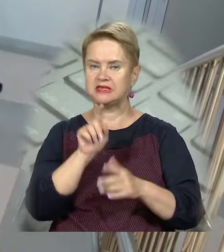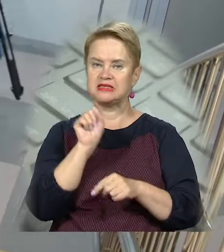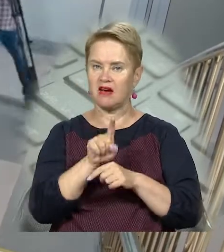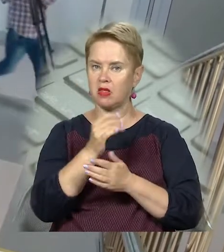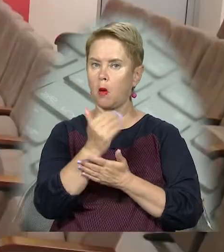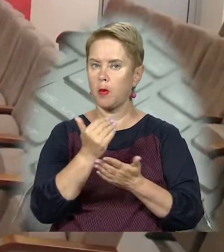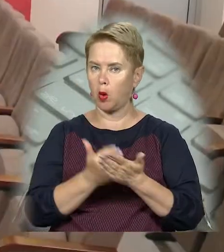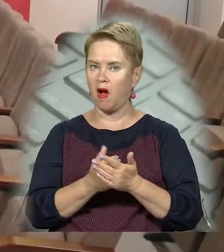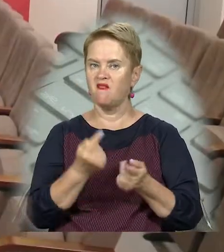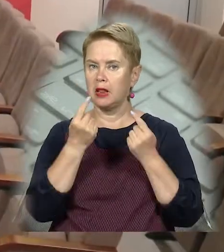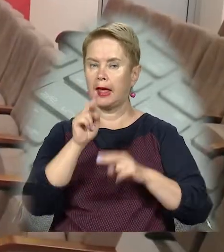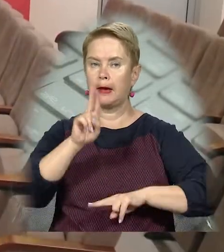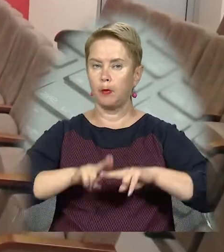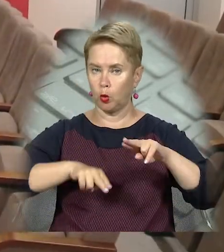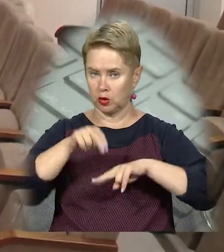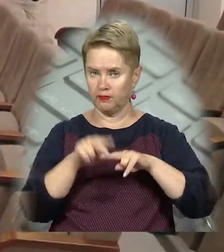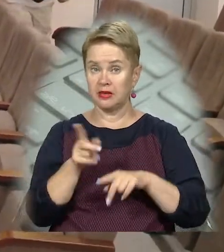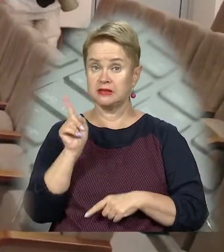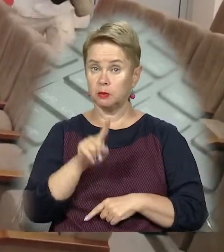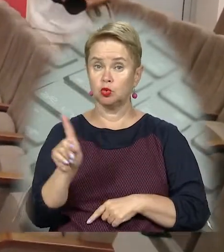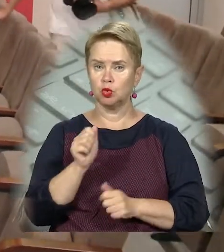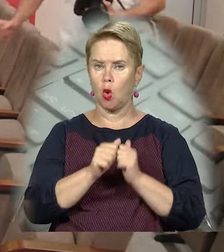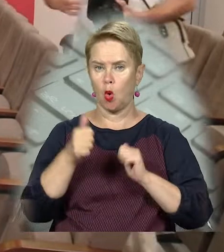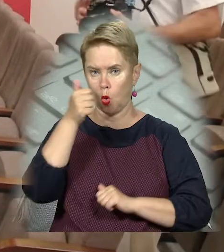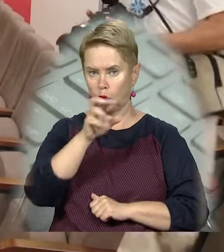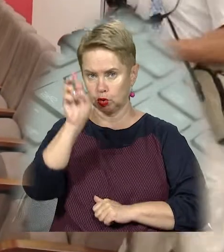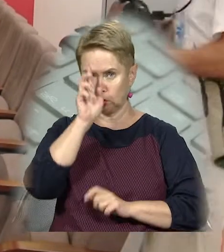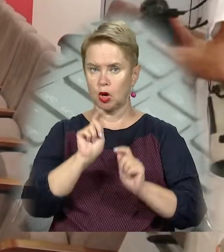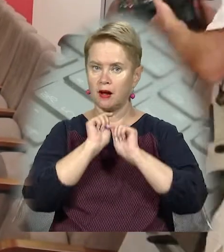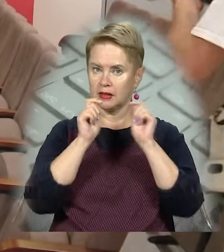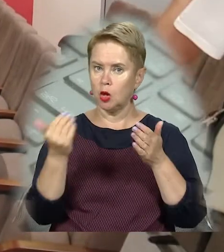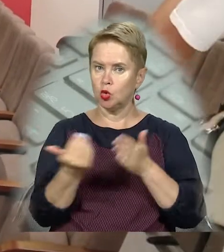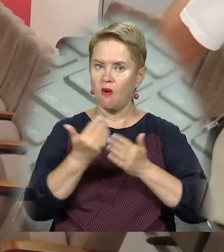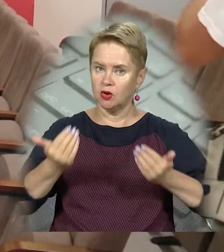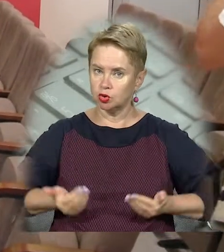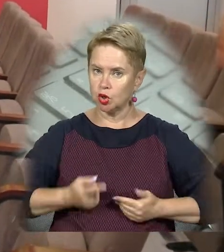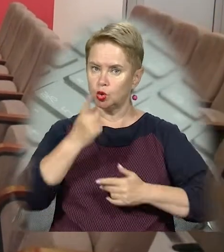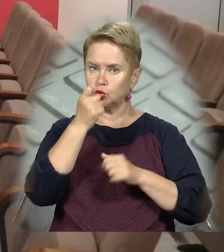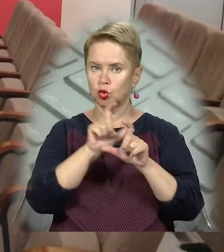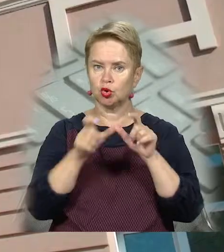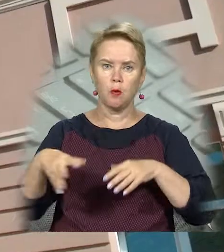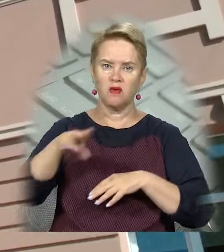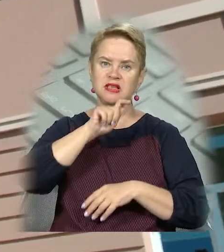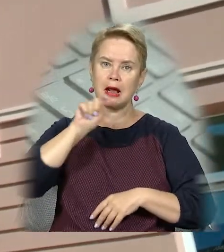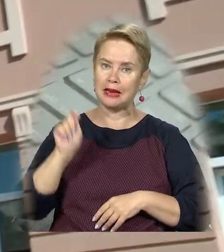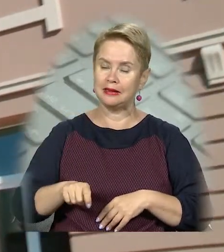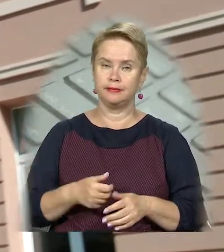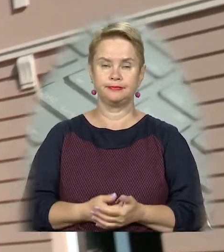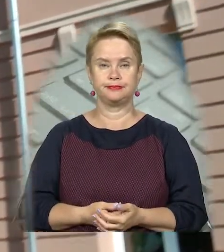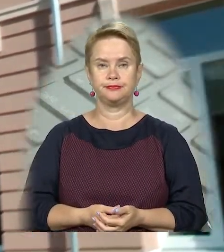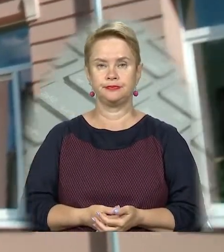завданням програми «Велике будівництво». Саме тому щороку держава даруватиме нове життя. Сотні шкіл по всій країні.